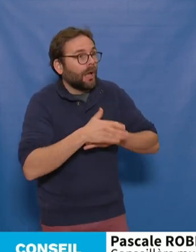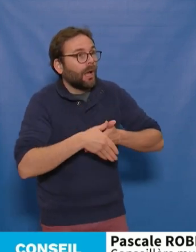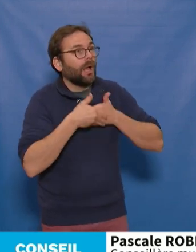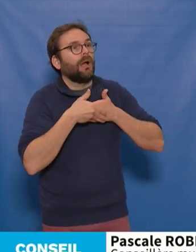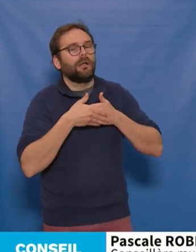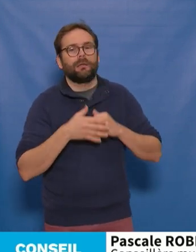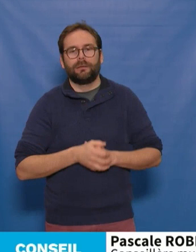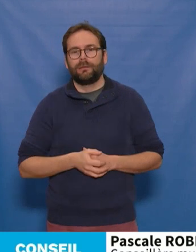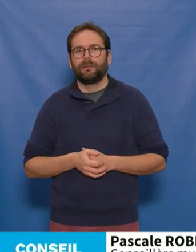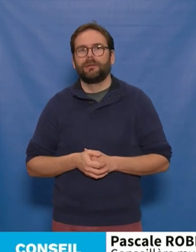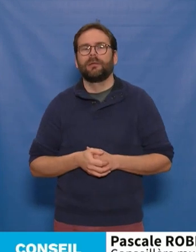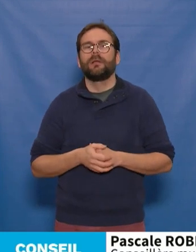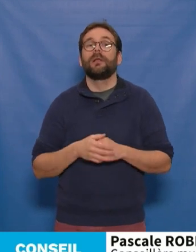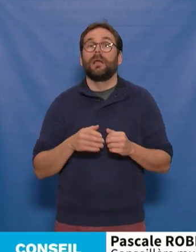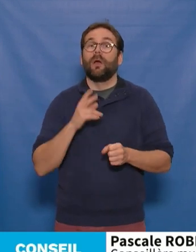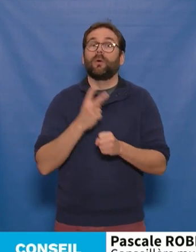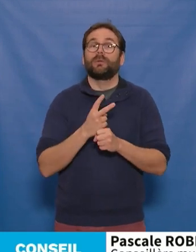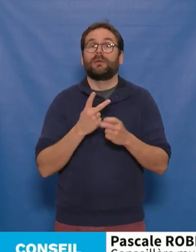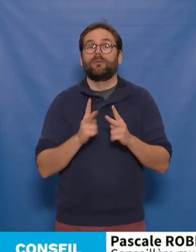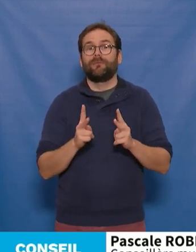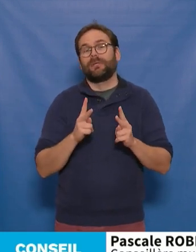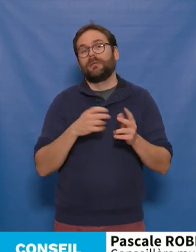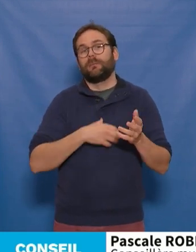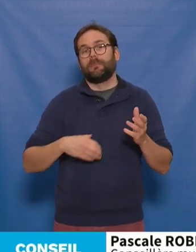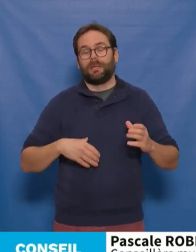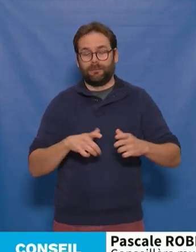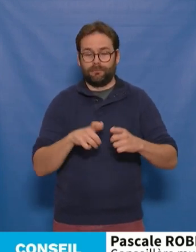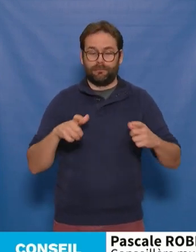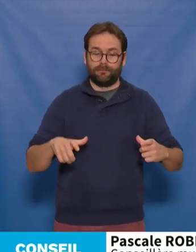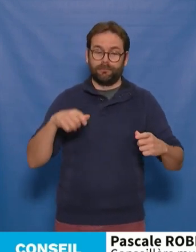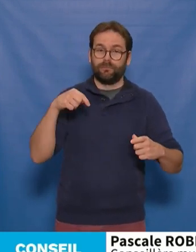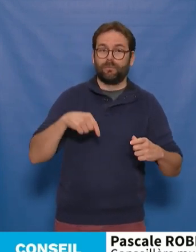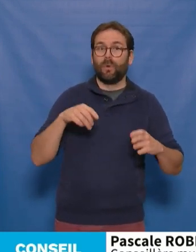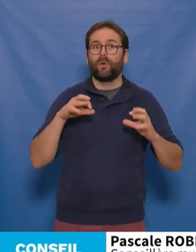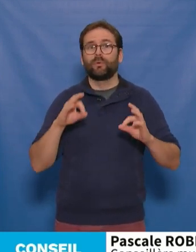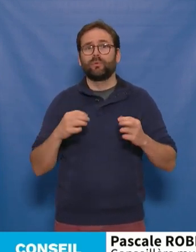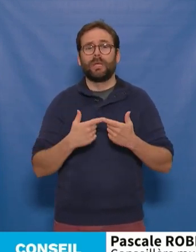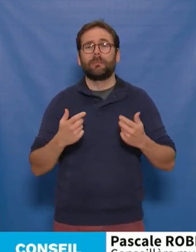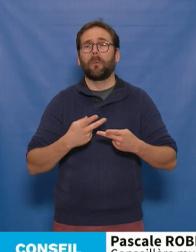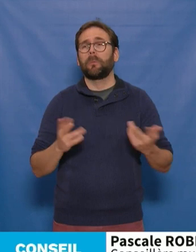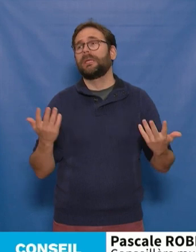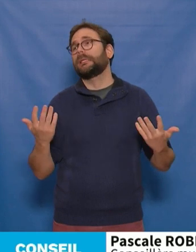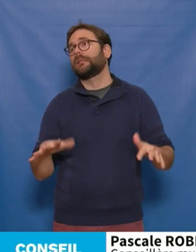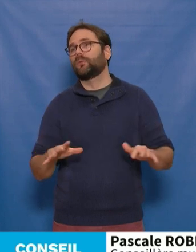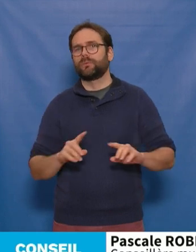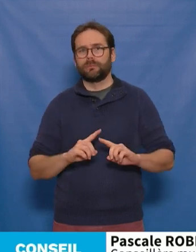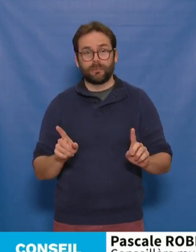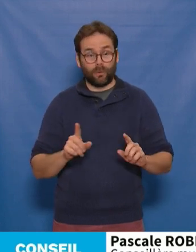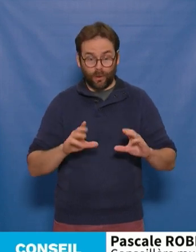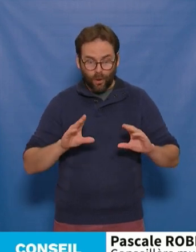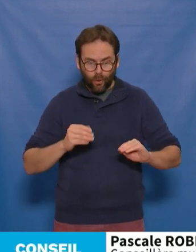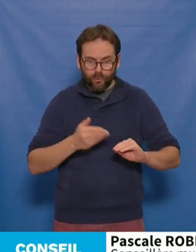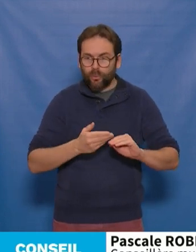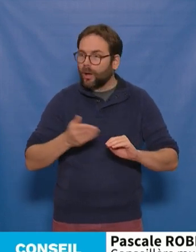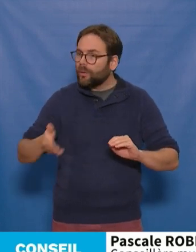La rénovation du hall d'accueil de l'hôtel de ville va donc bien au-delà de la question d'un simple équipement public. Nous parlons d'un lieu où chaque